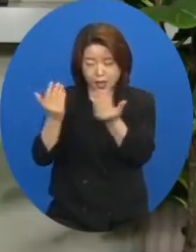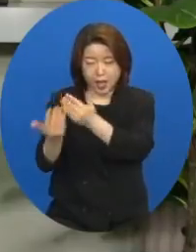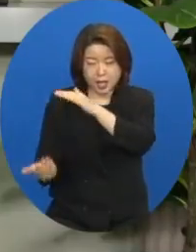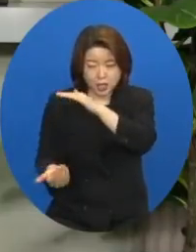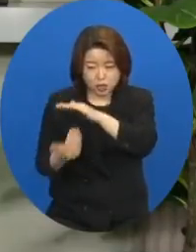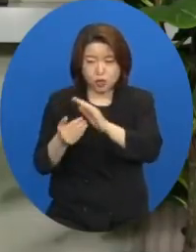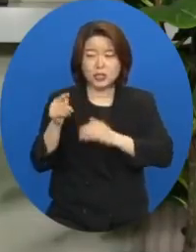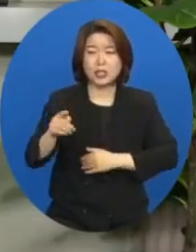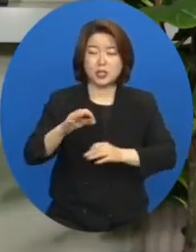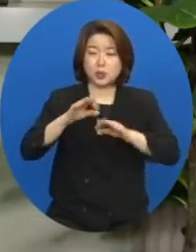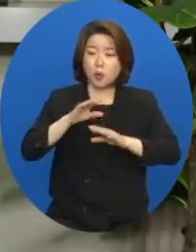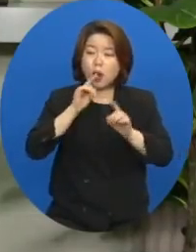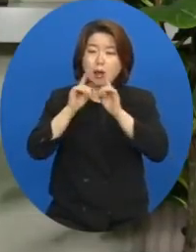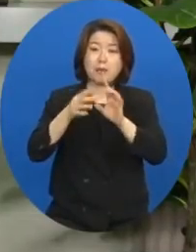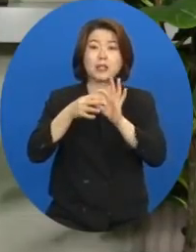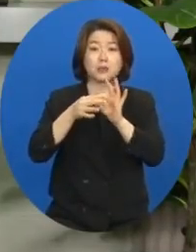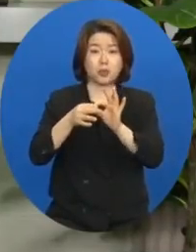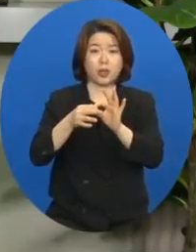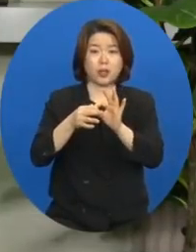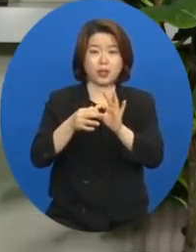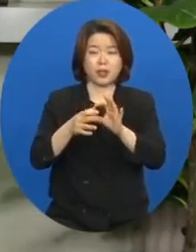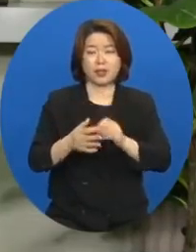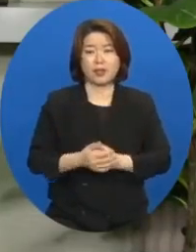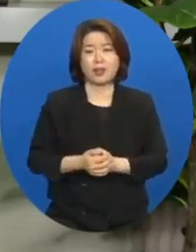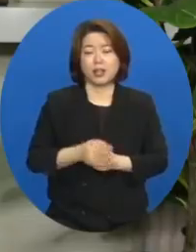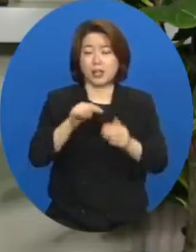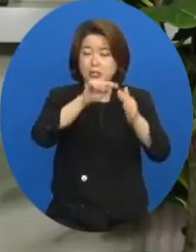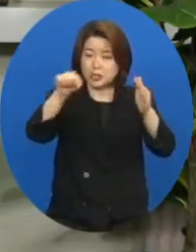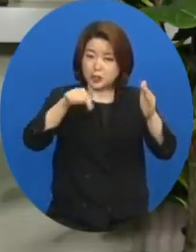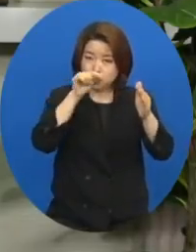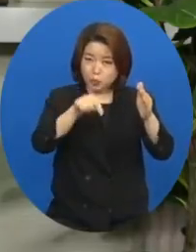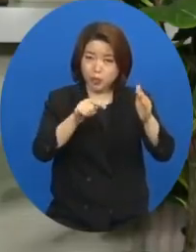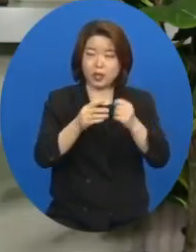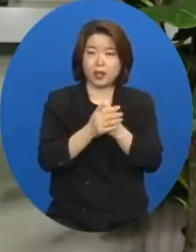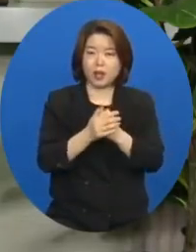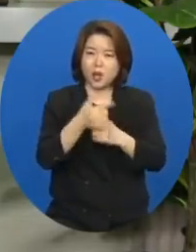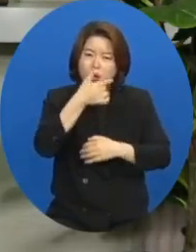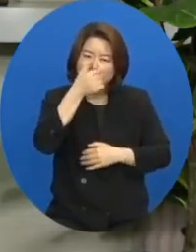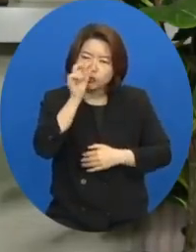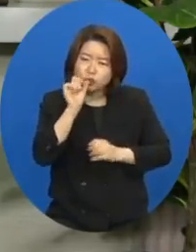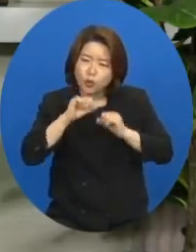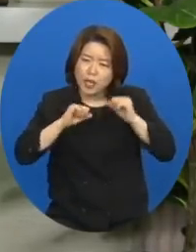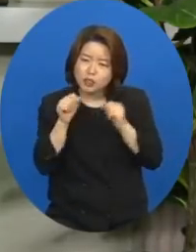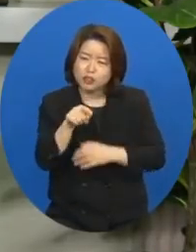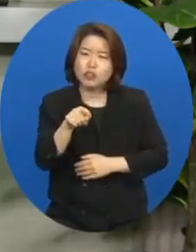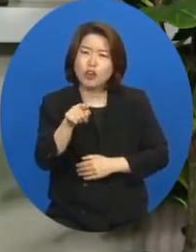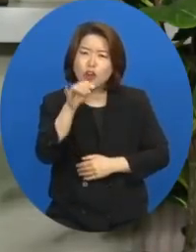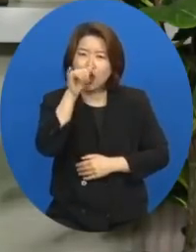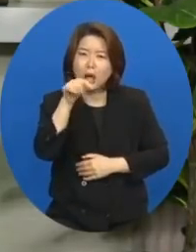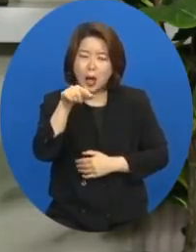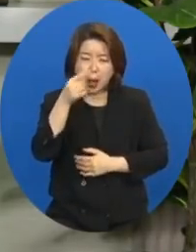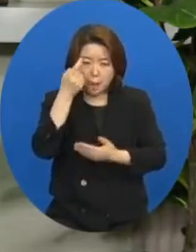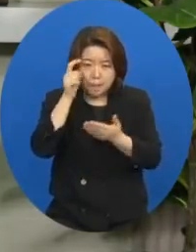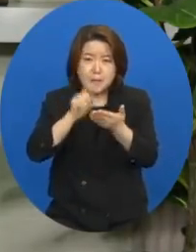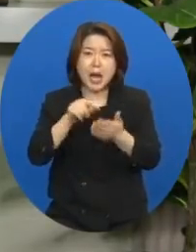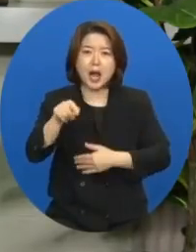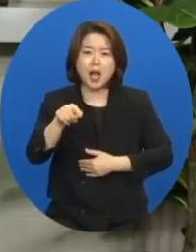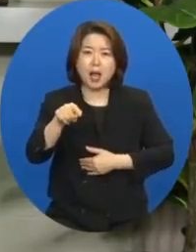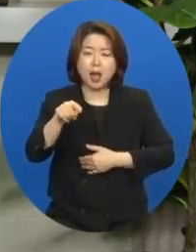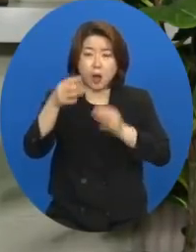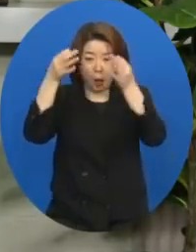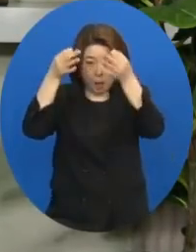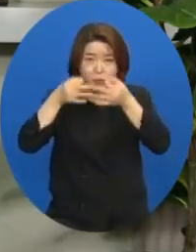하는 이 놀라운 말씀을 통해서 그 속에서도 부족했던 순종이 있었던 것을 보게 하시고